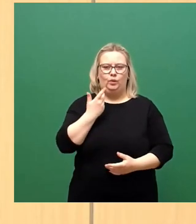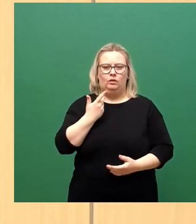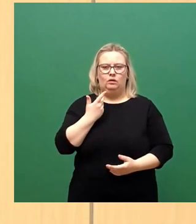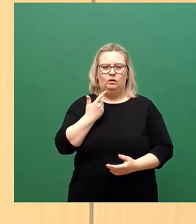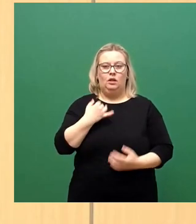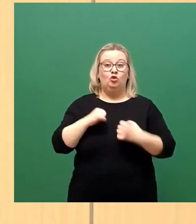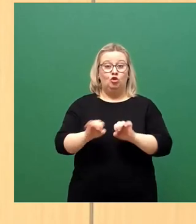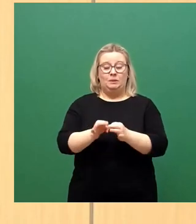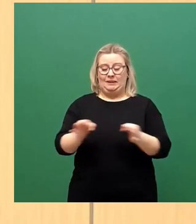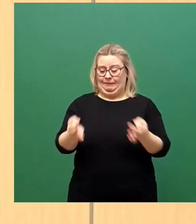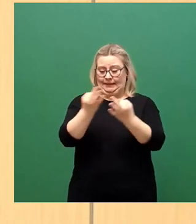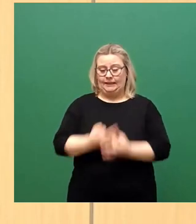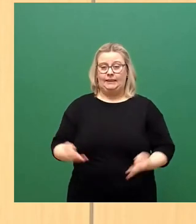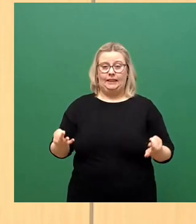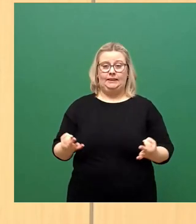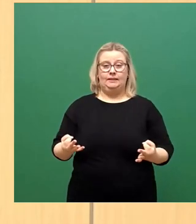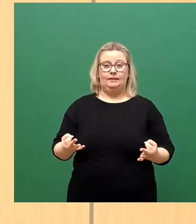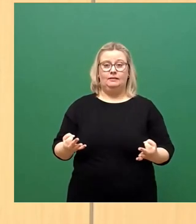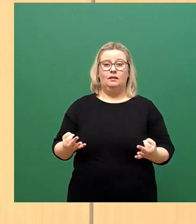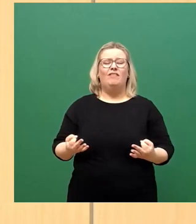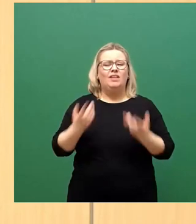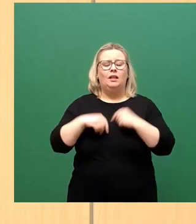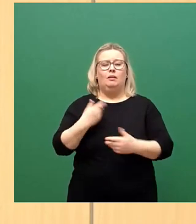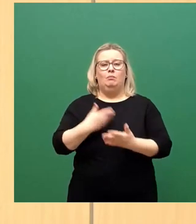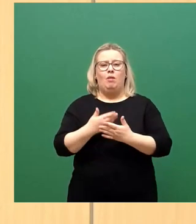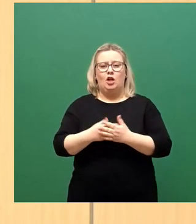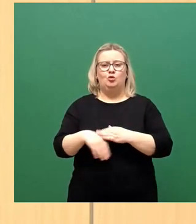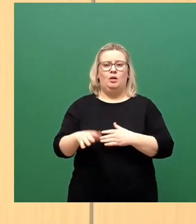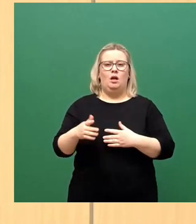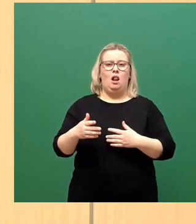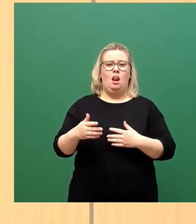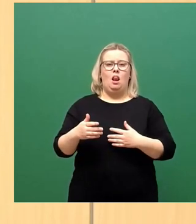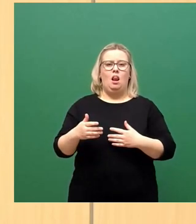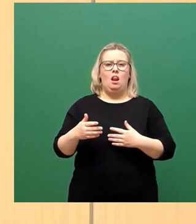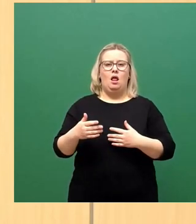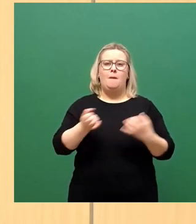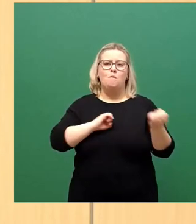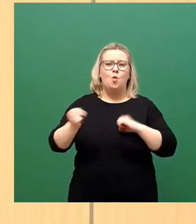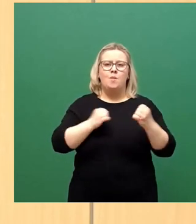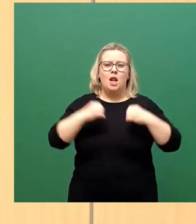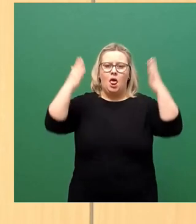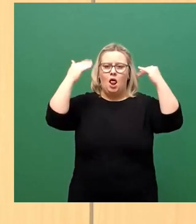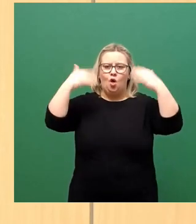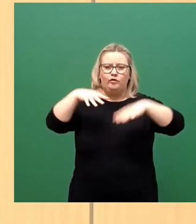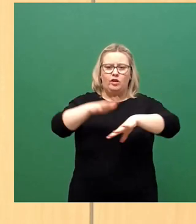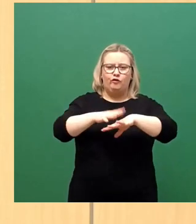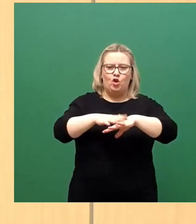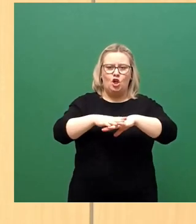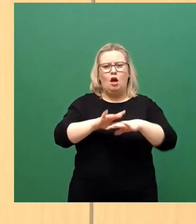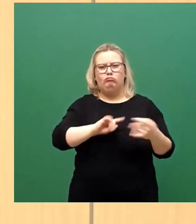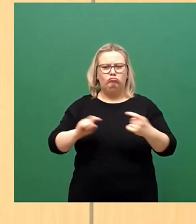ergriffen. Wirksame Maßnahmen, wie zum Beispiel die mobilen Luftfilter, wurden zwar diskutiert,